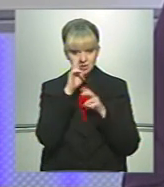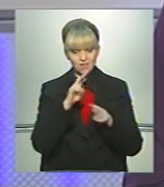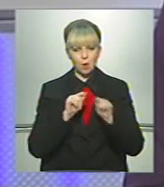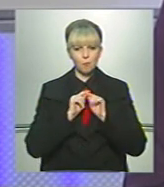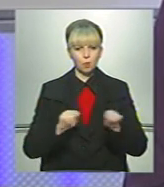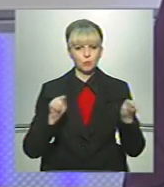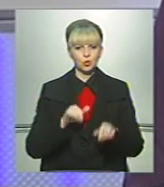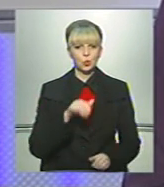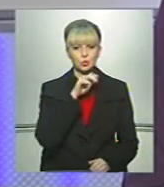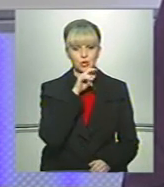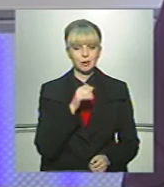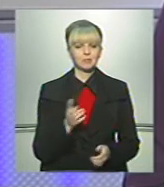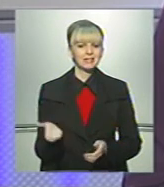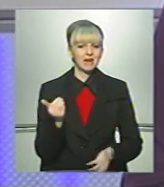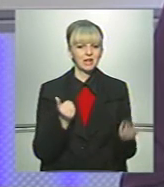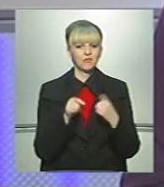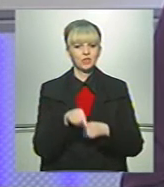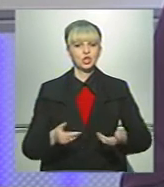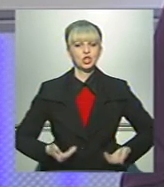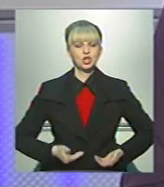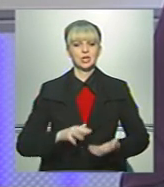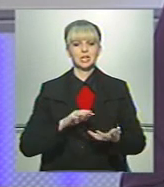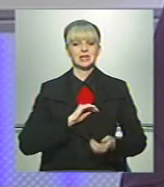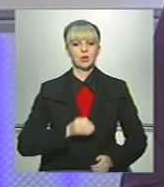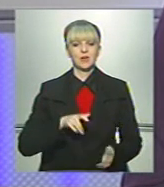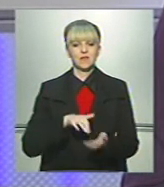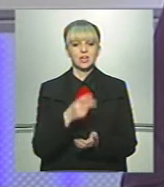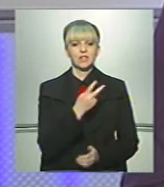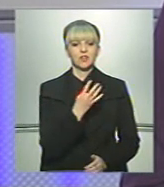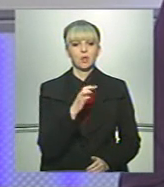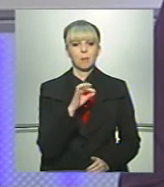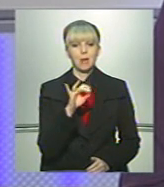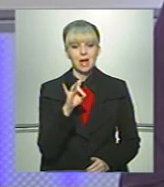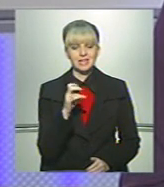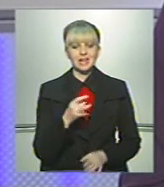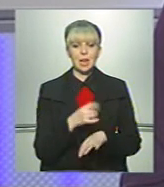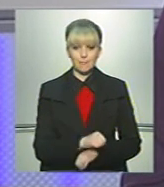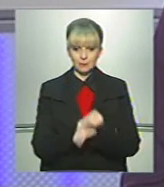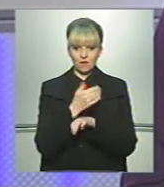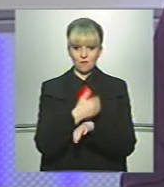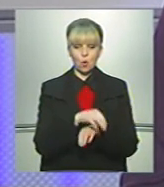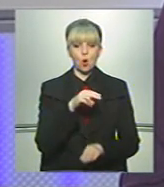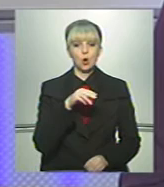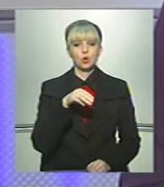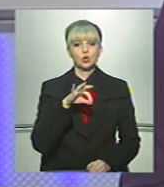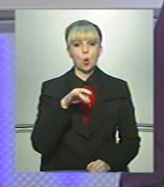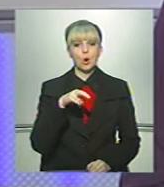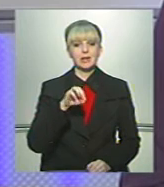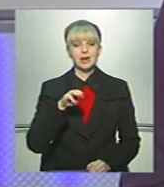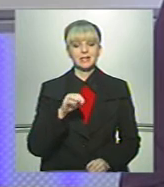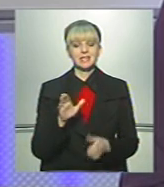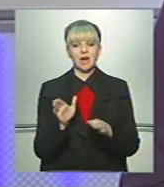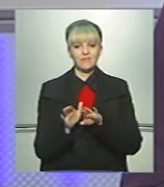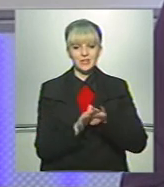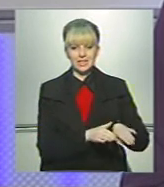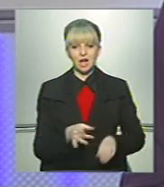поширюють у Чернівцях. Закликають в них жителів Садгори вийти 24 березня на мітинг на вулиці Тольятті за відділення